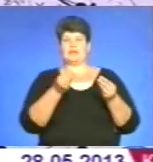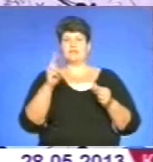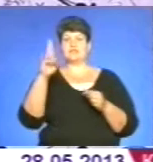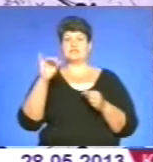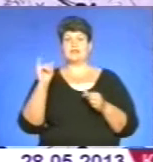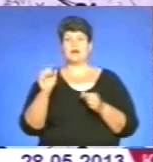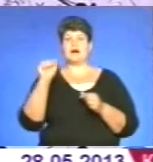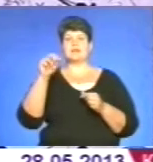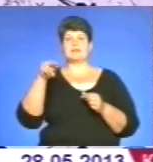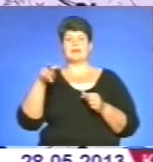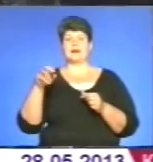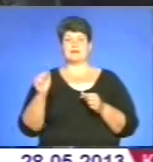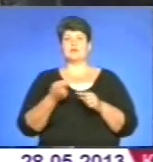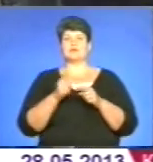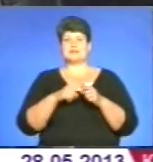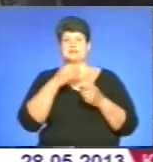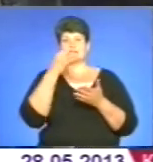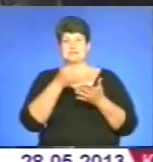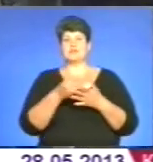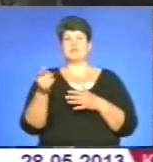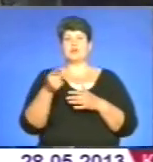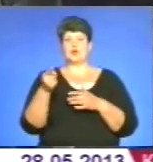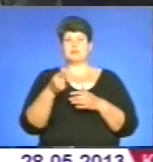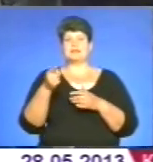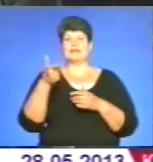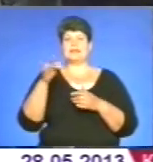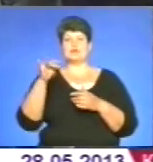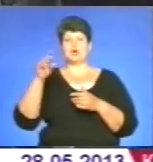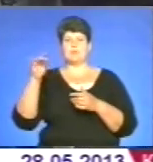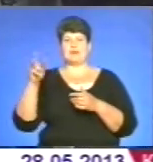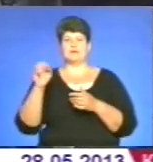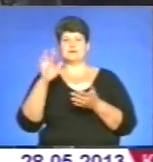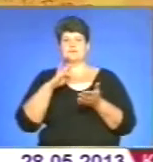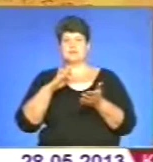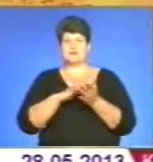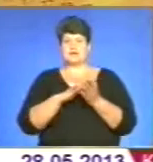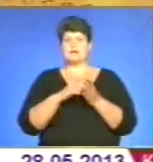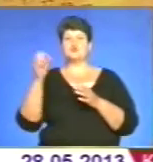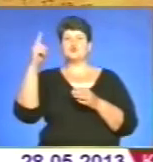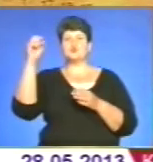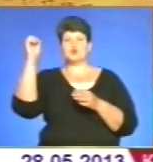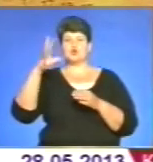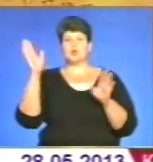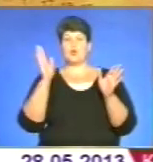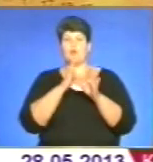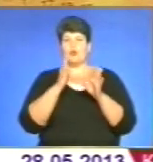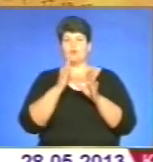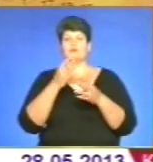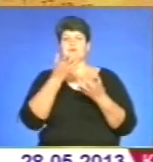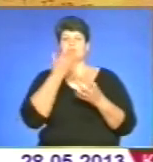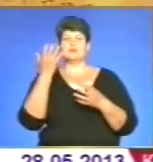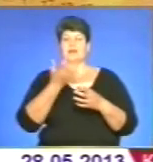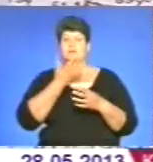з Атлантики. Про це повідомили у Тернопільському центрі з гідрометеорології. Сонячну погоду із підвищенням температури